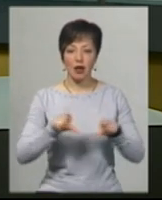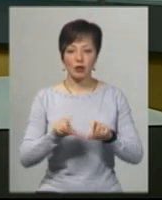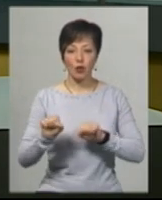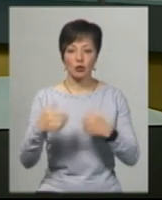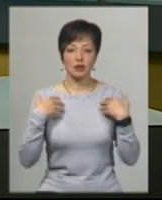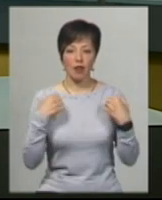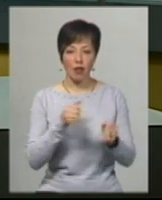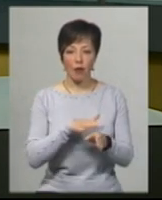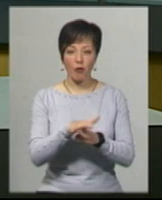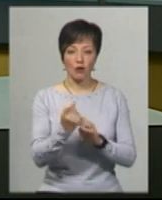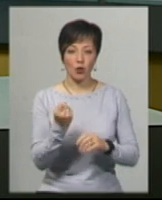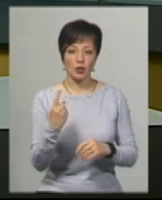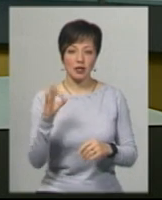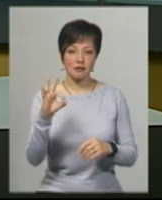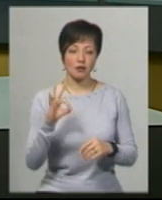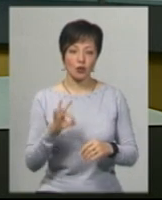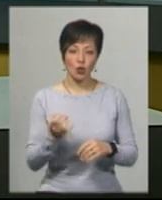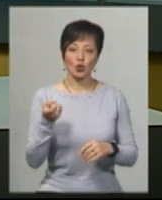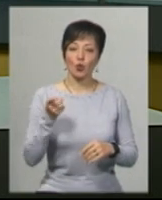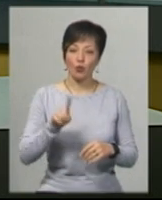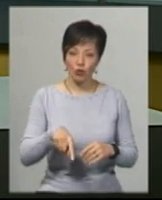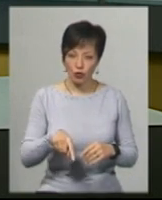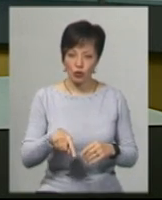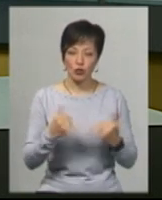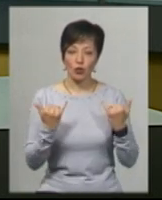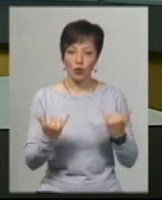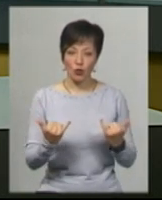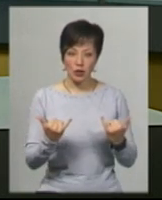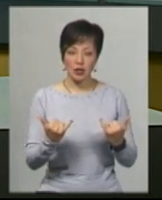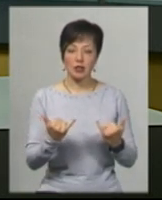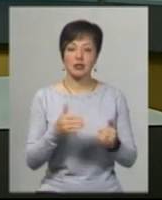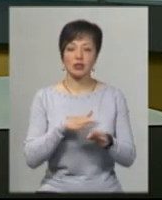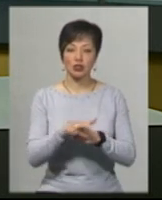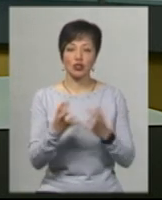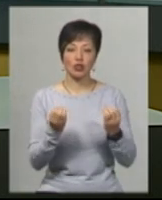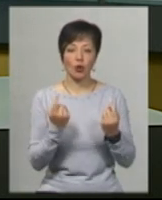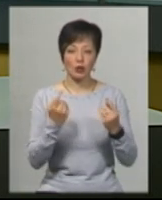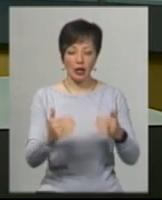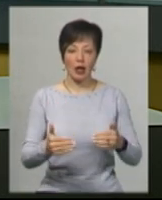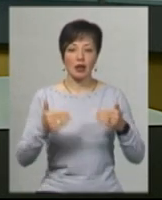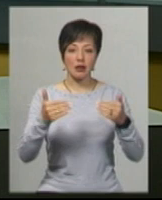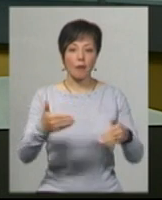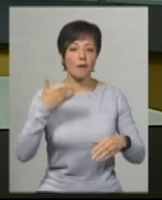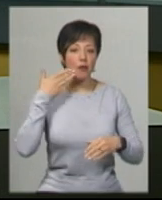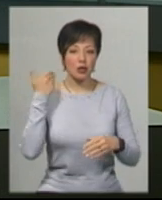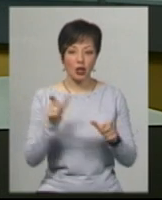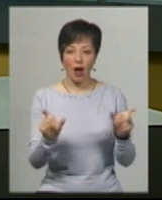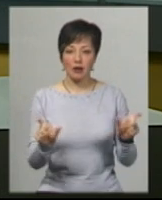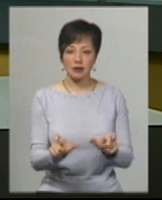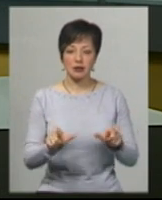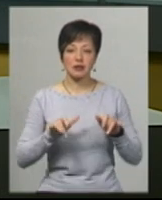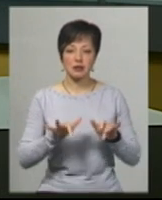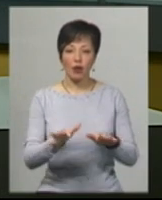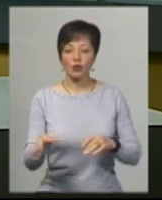'я наповнені на 11%. Тому, каже Роман Примуш, сьогодні здійснили ще один етап пом'якшення карантинних заходів по